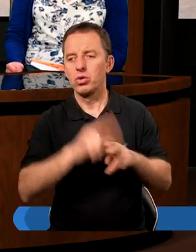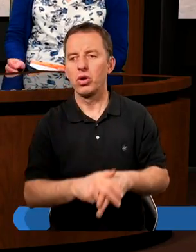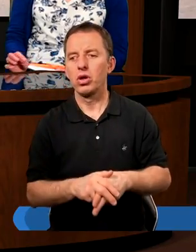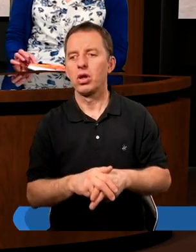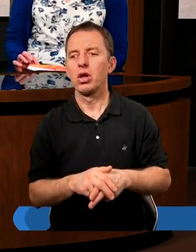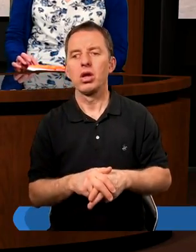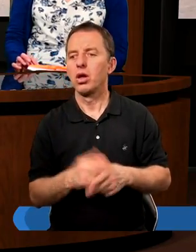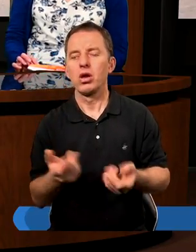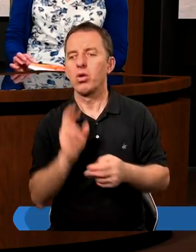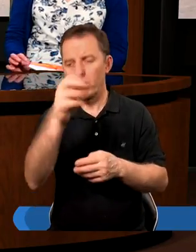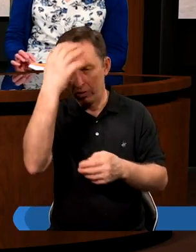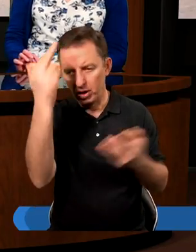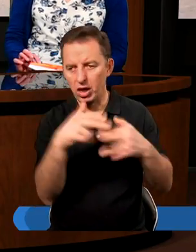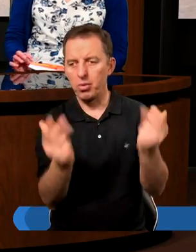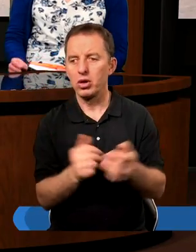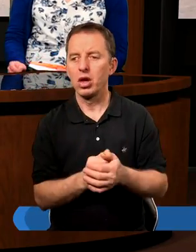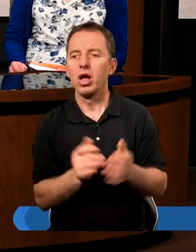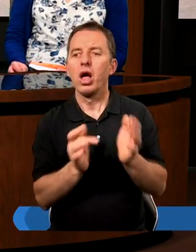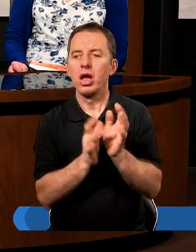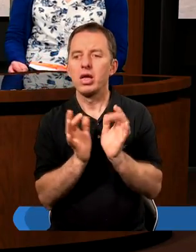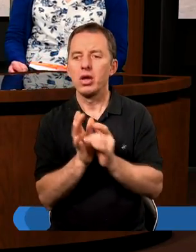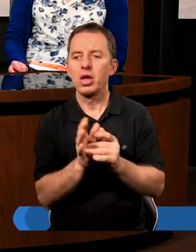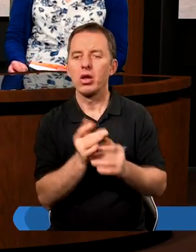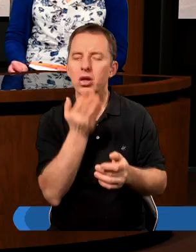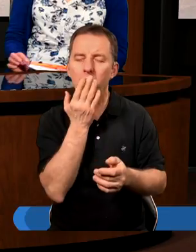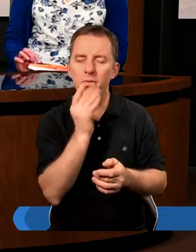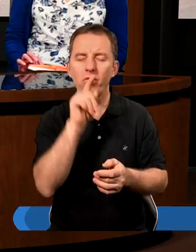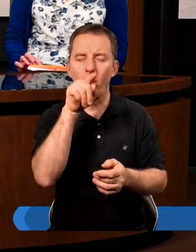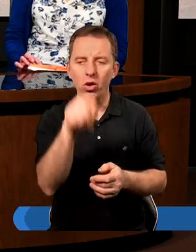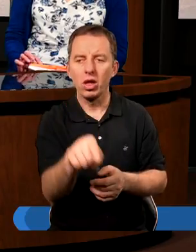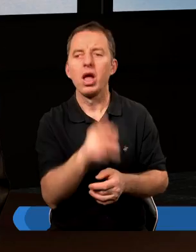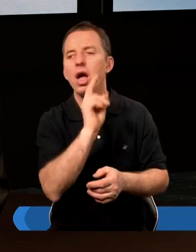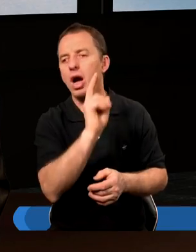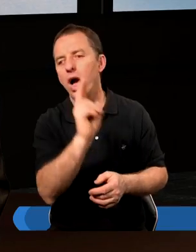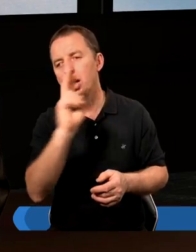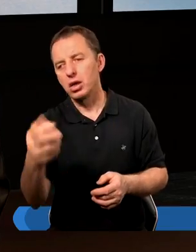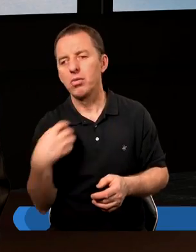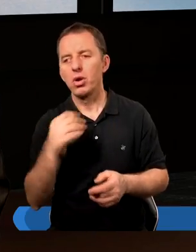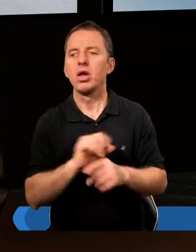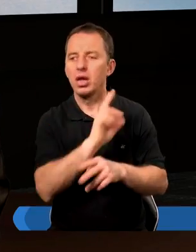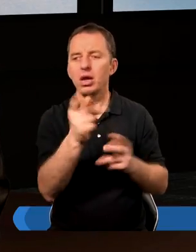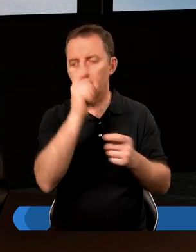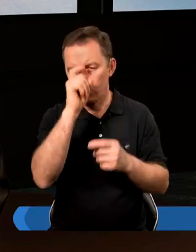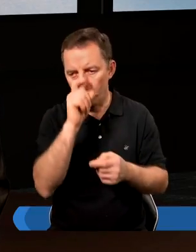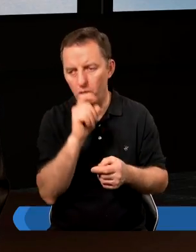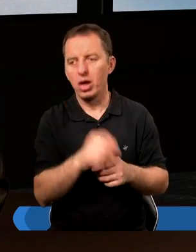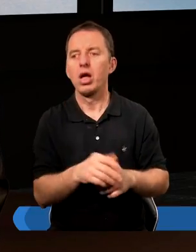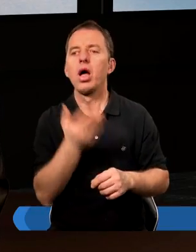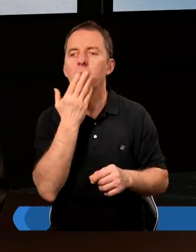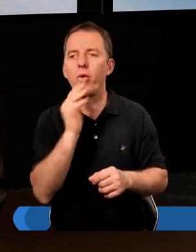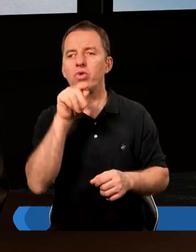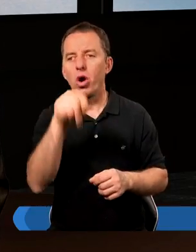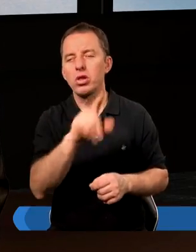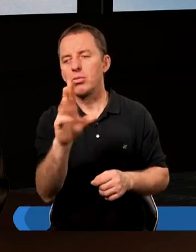trudnością wejdzie do Królestwa Niebios, to Pan Jezus oczywiście nie mówi o tym, że każdy bogaci w każdej sytuacji. Tylko